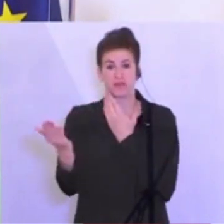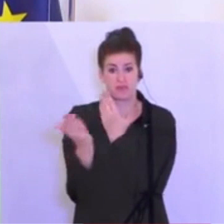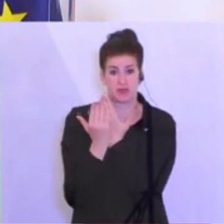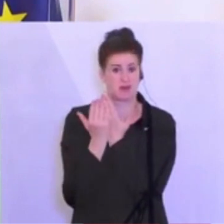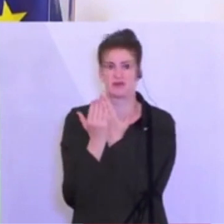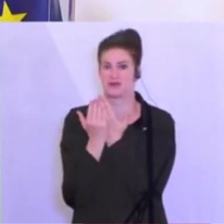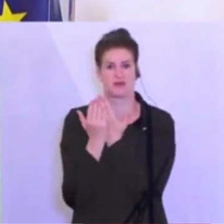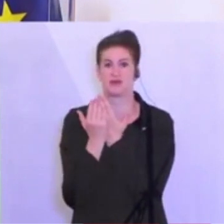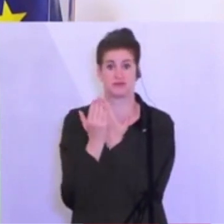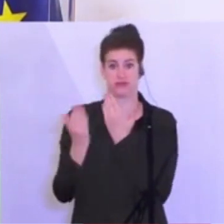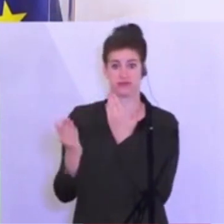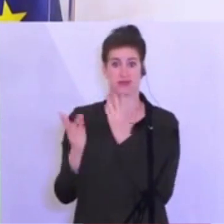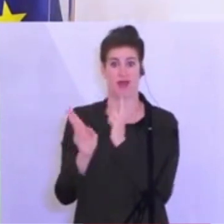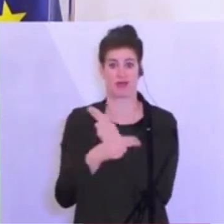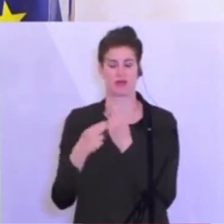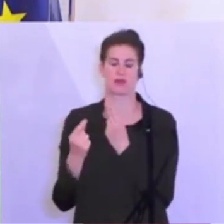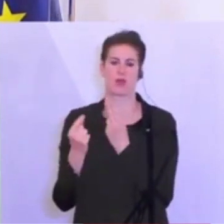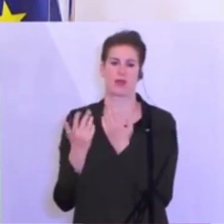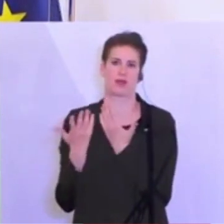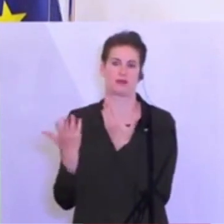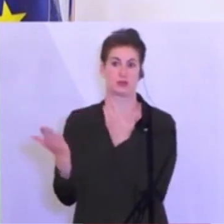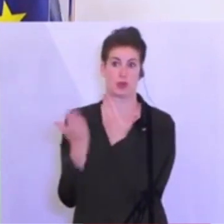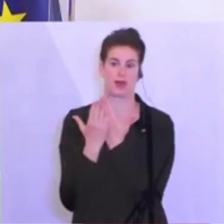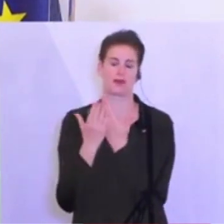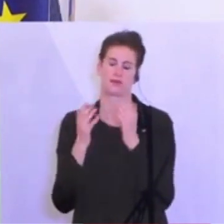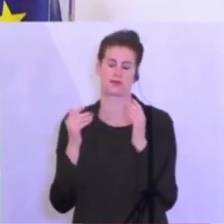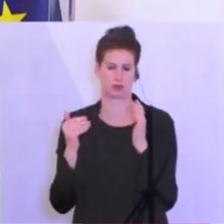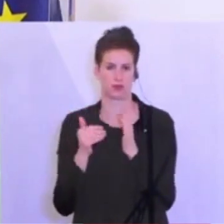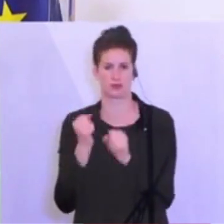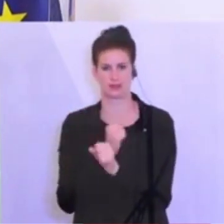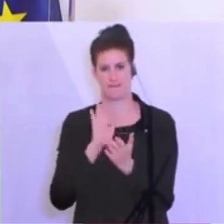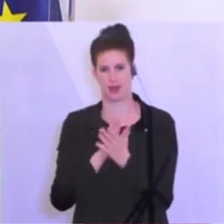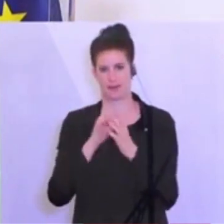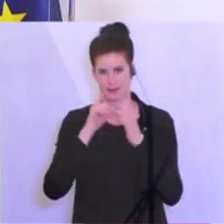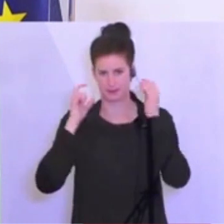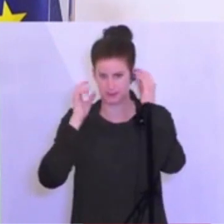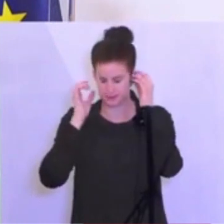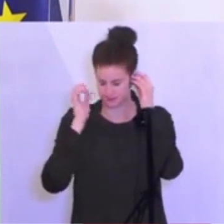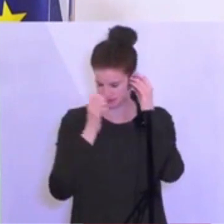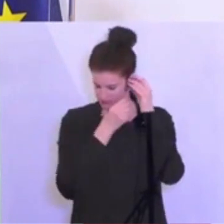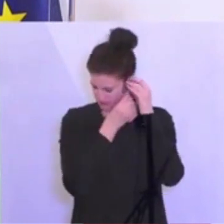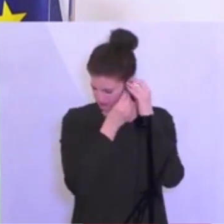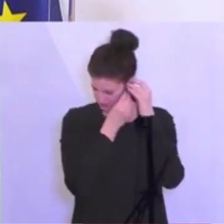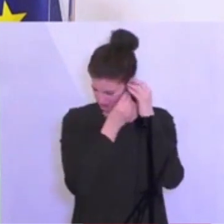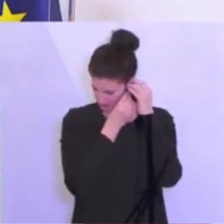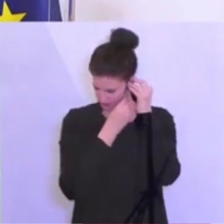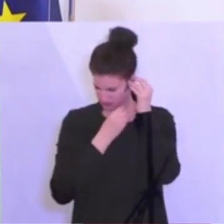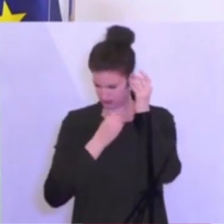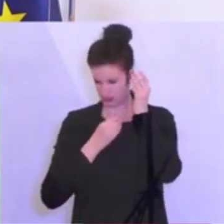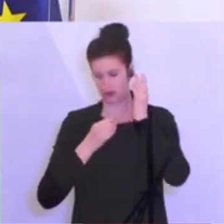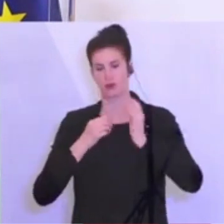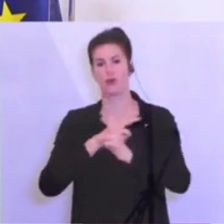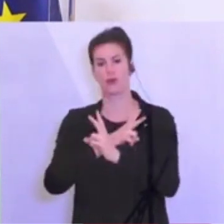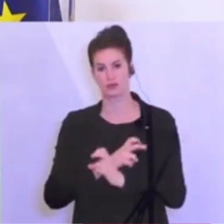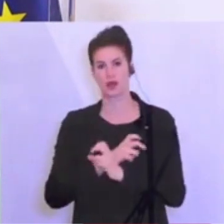eingehalten werden kann. Wir sehen es auch positiv, dass viele Unternehmen, dass viele Institutionen in Österreich